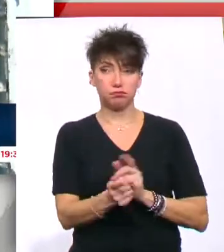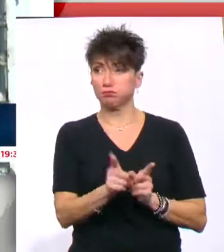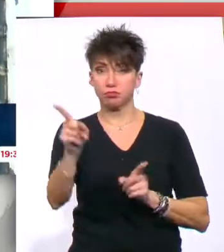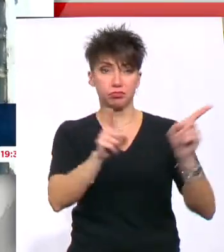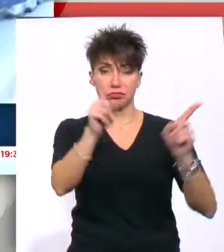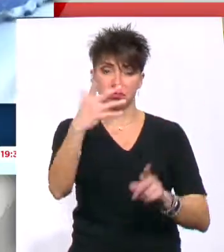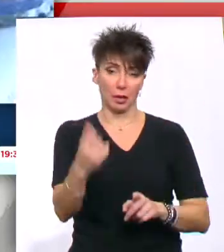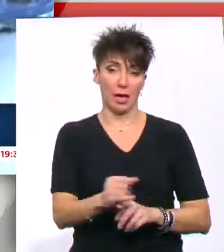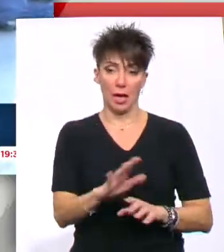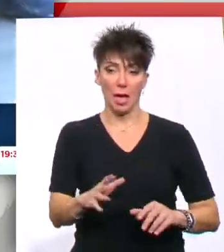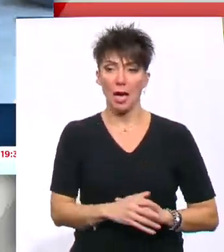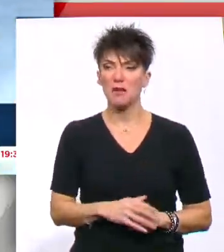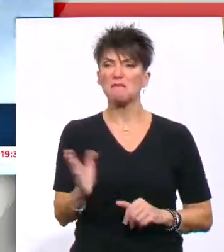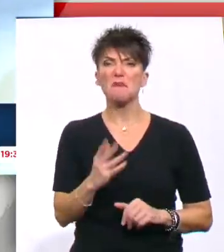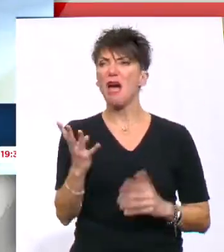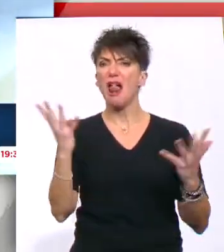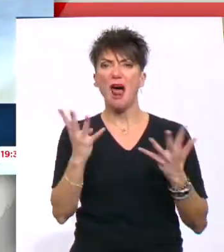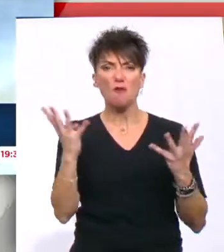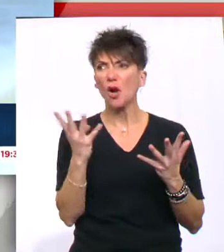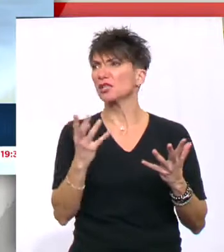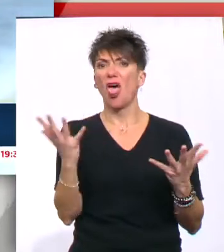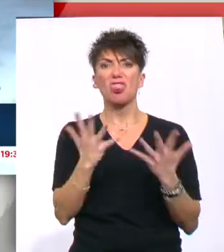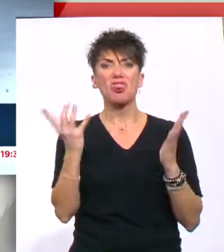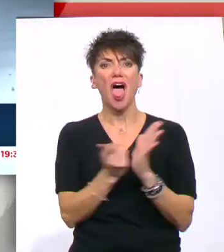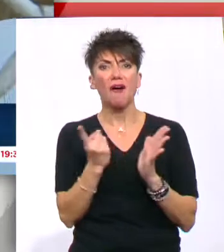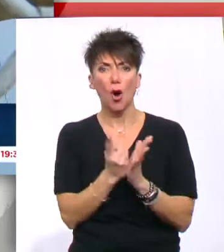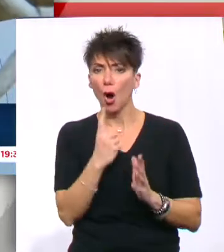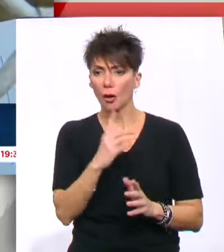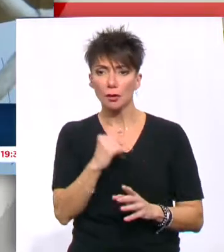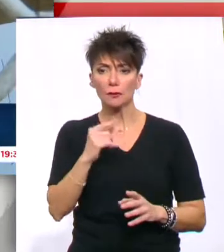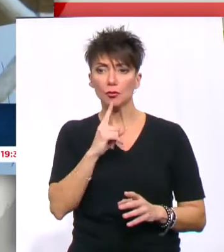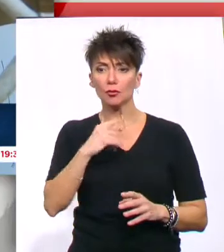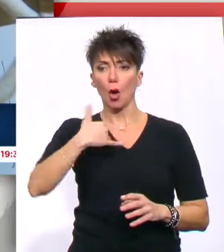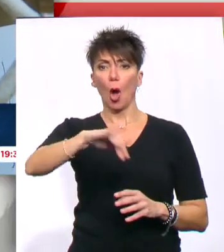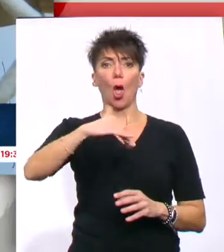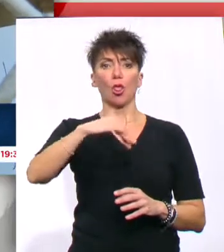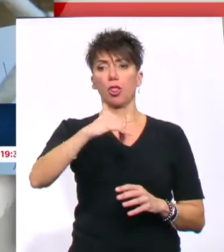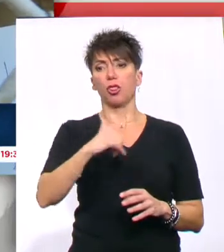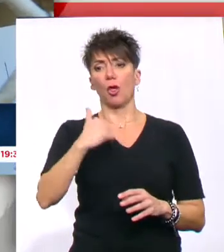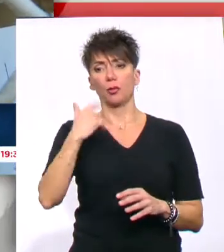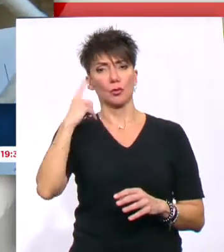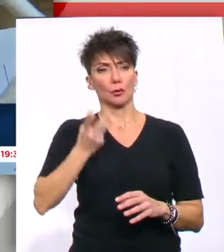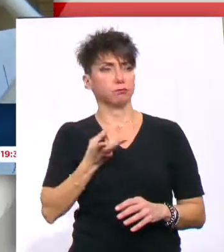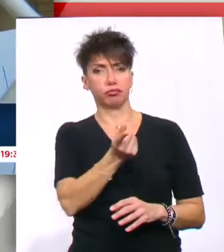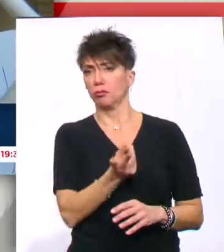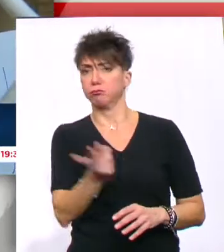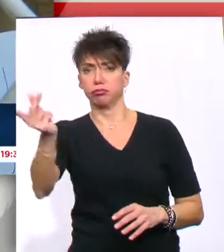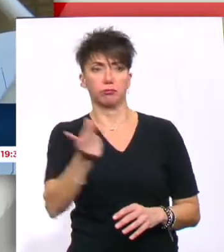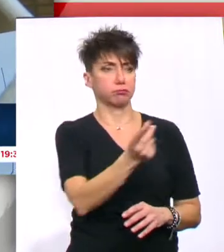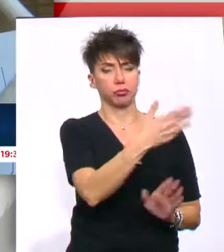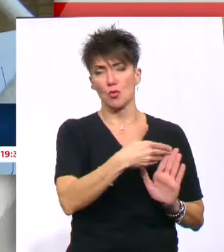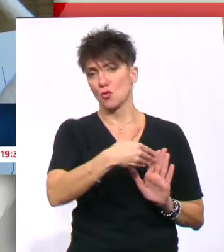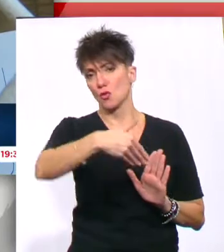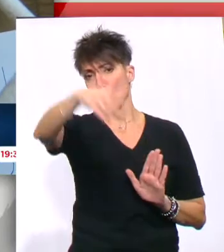δρόμους διαφυγής. Εντάξει εδώ είπαμε είναι ένας δρόμος ο οποίος είναι δρόμος διαφυγής. Όλο αυτό το